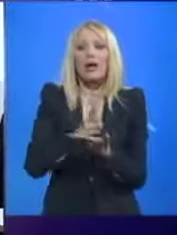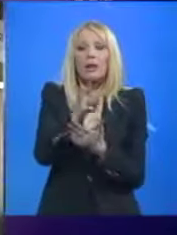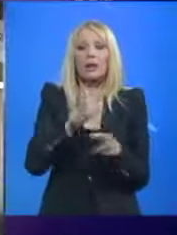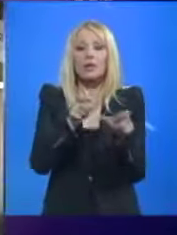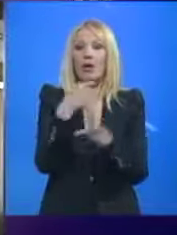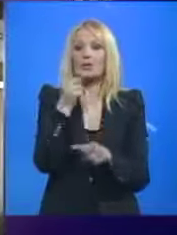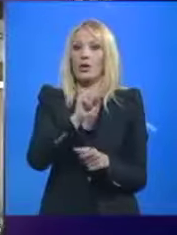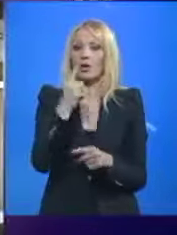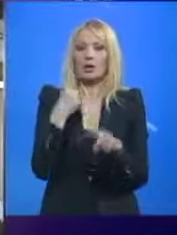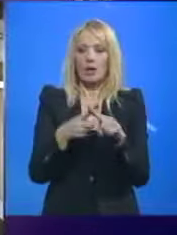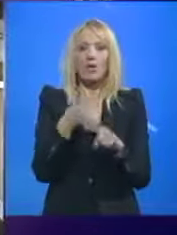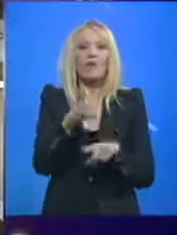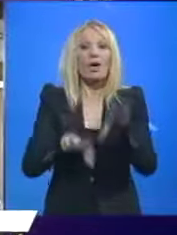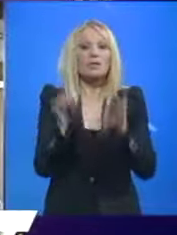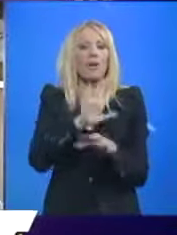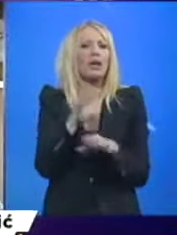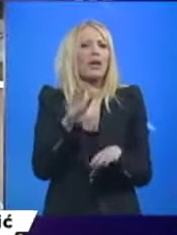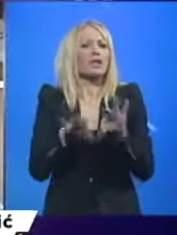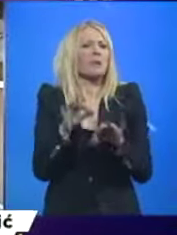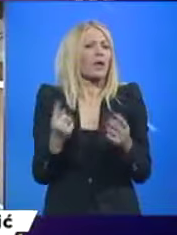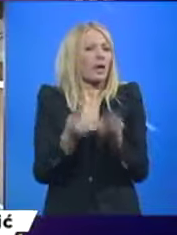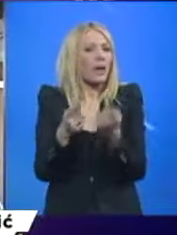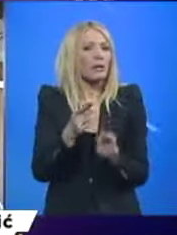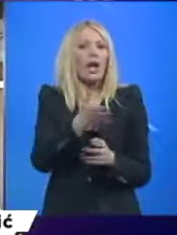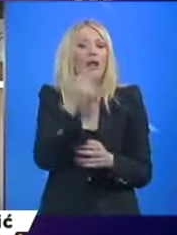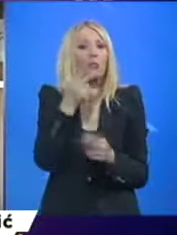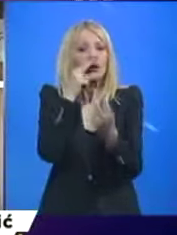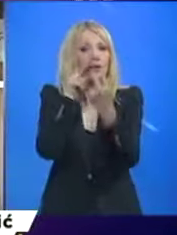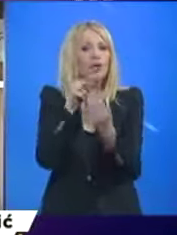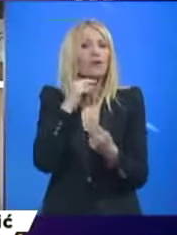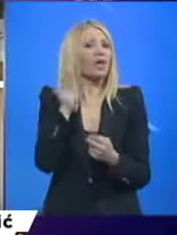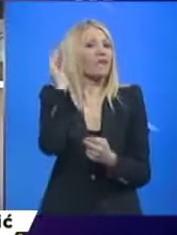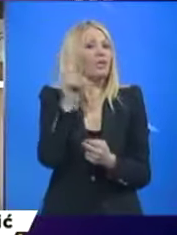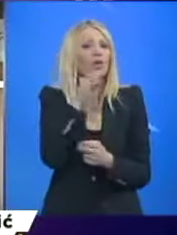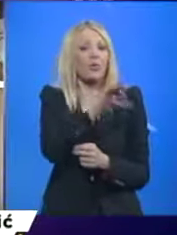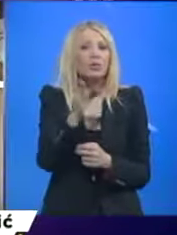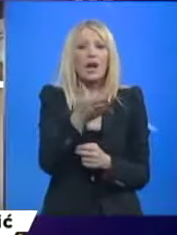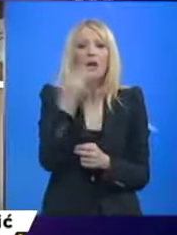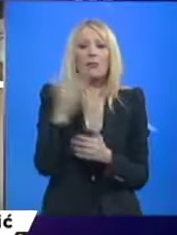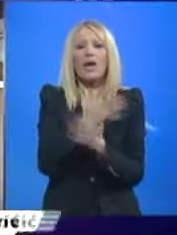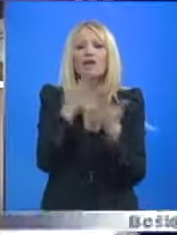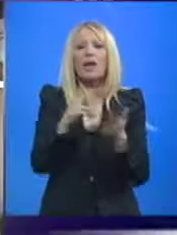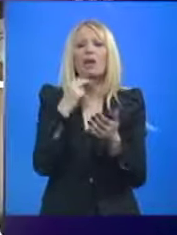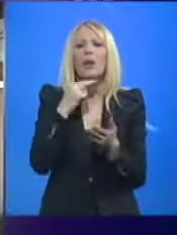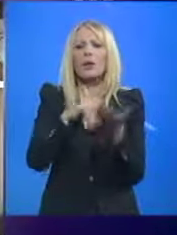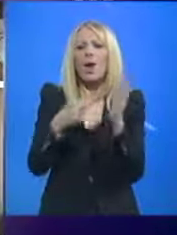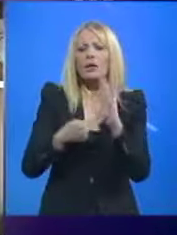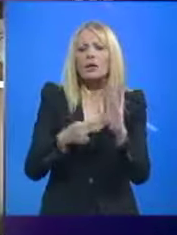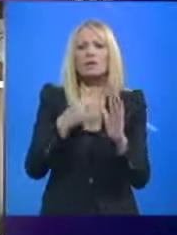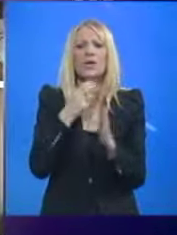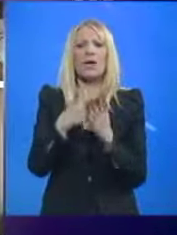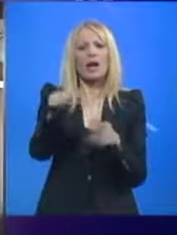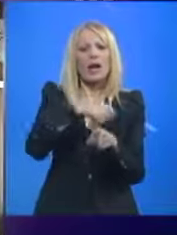demantuju. Ova izborna kampanja uopšte nije izborna kampanja. Nema sučeljavanja vlasti i opozicije, nema velike političkih emisija i debata,